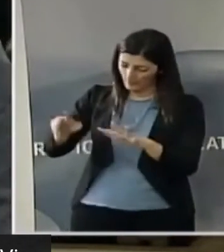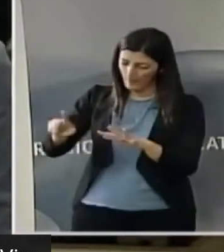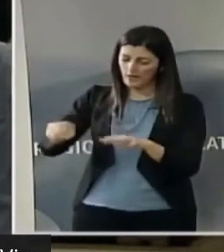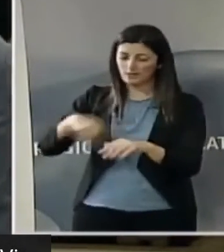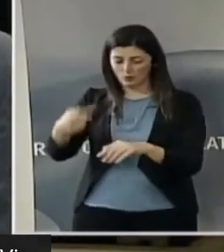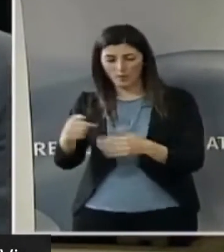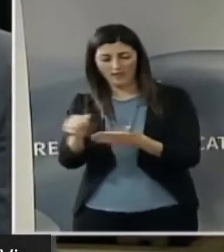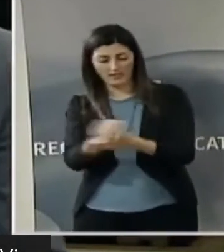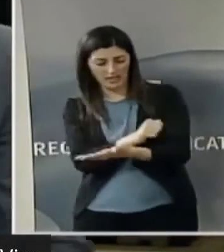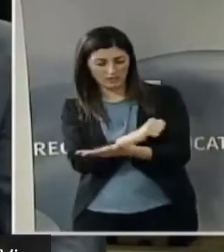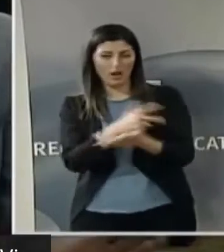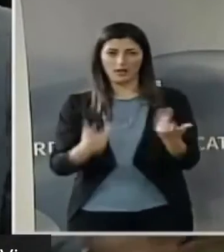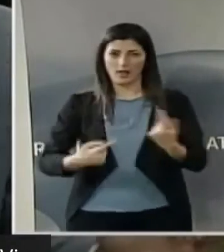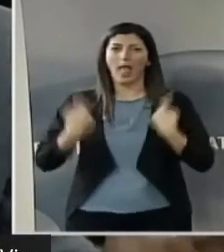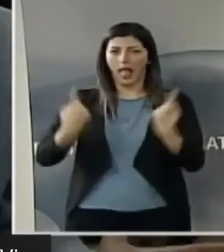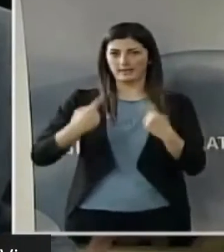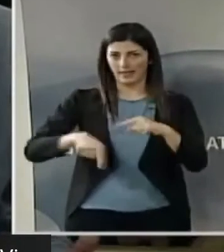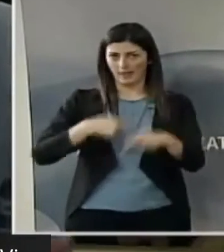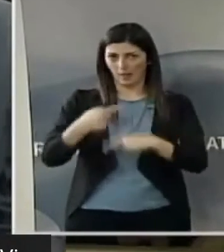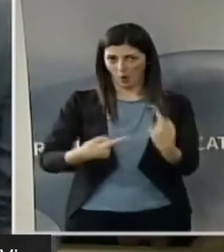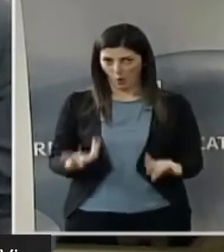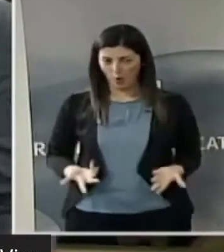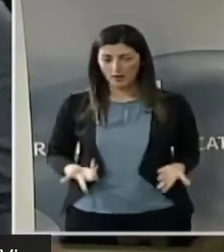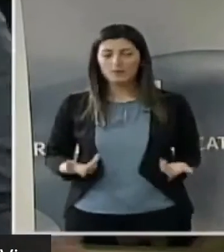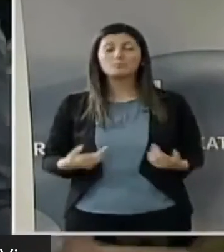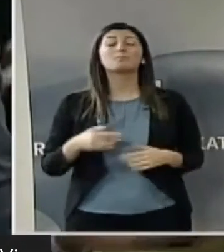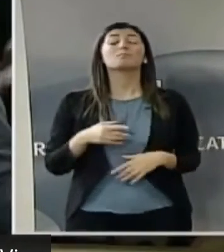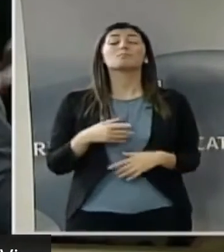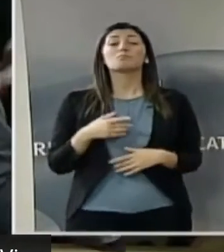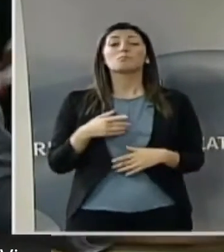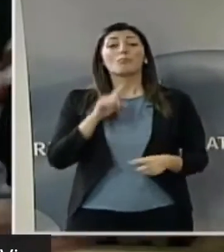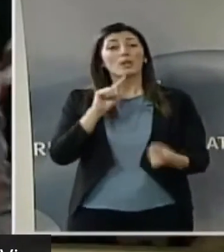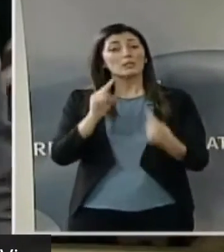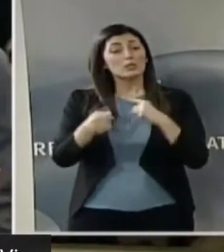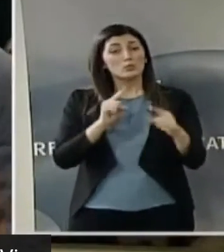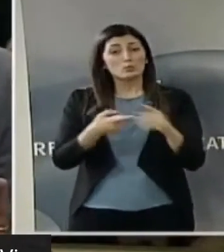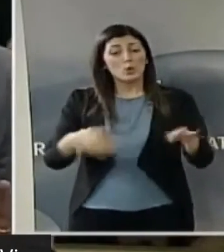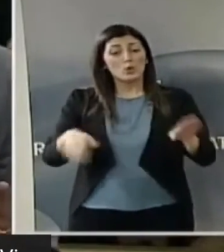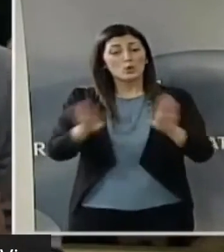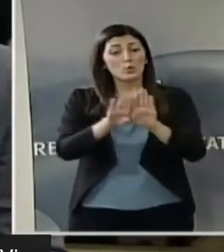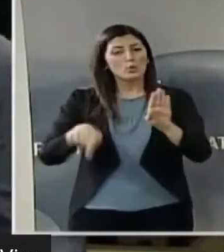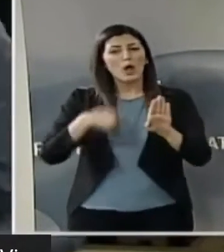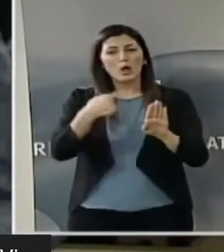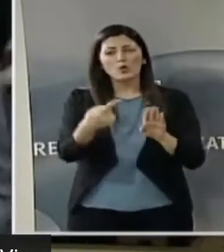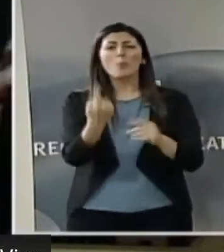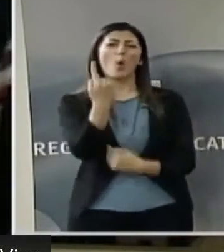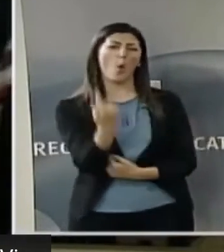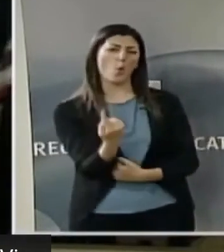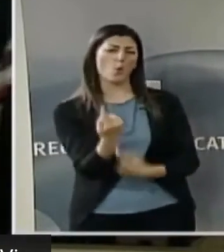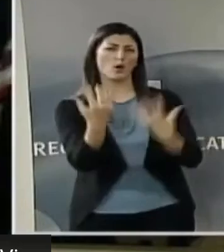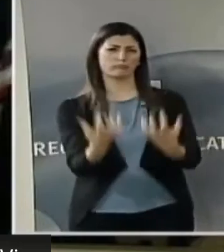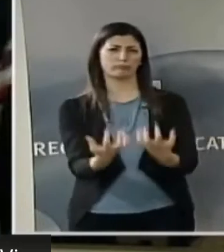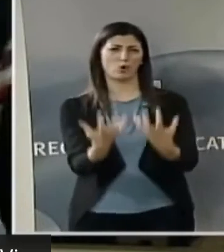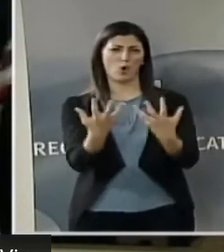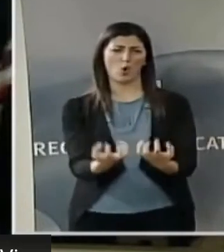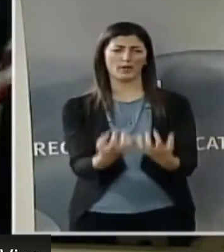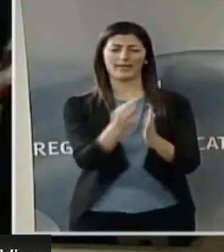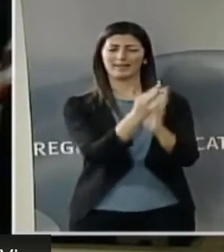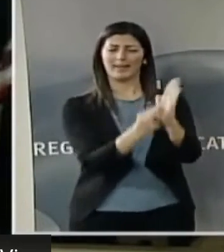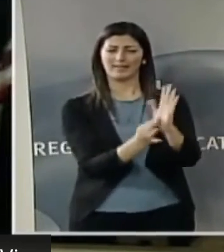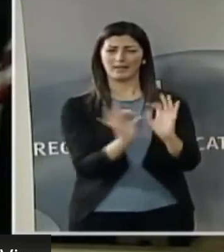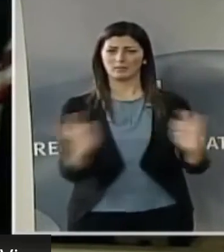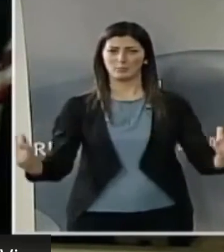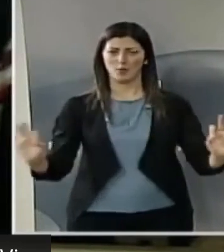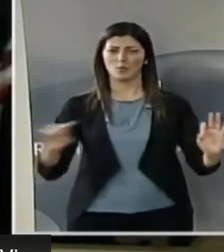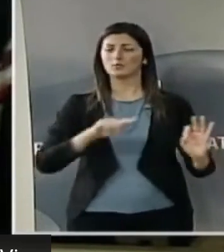poi, diciamo, concludiamo la discussione e noi facciamo una compiuta con i dati e con le informazioni che vi abbiamo chiesto